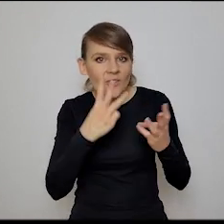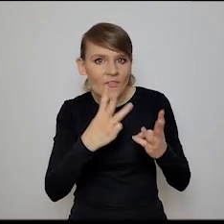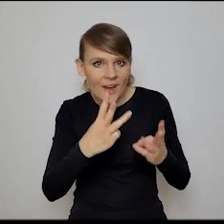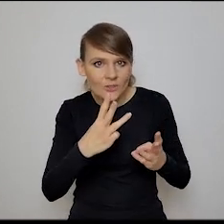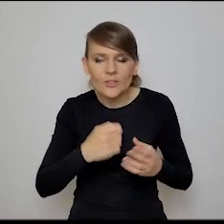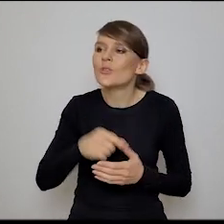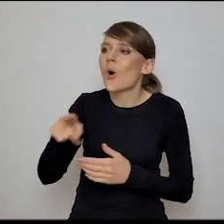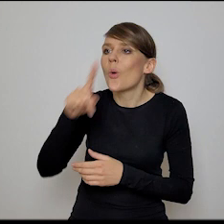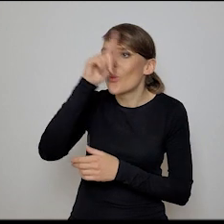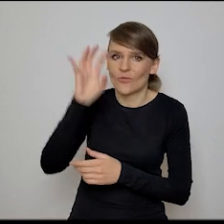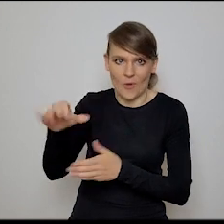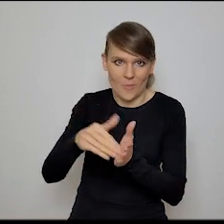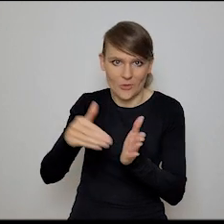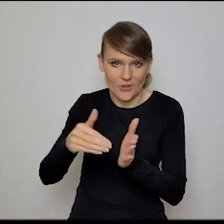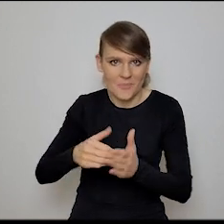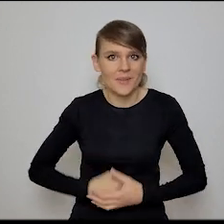potrzeba.